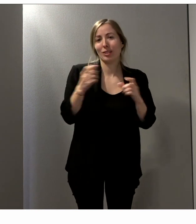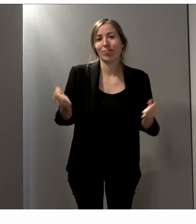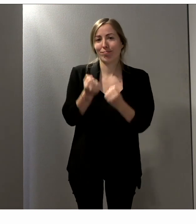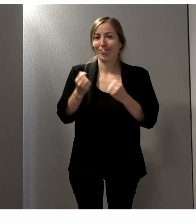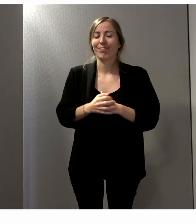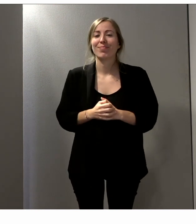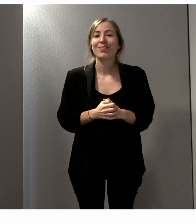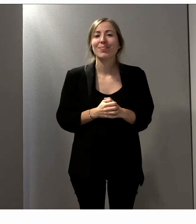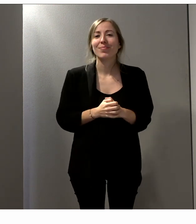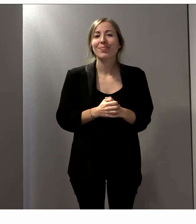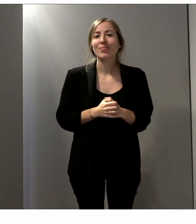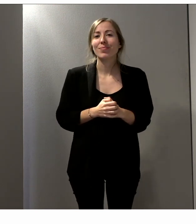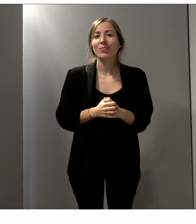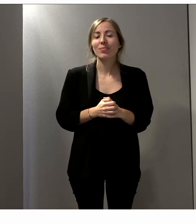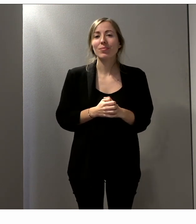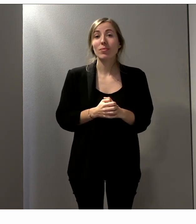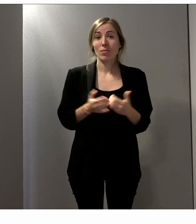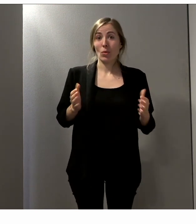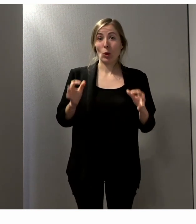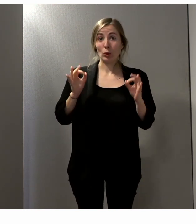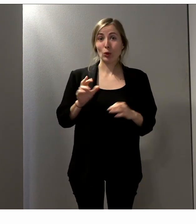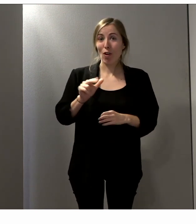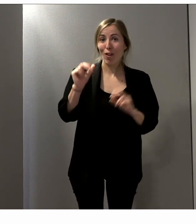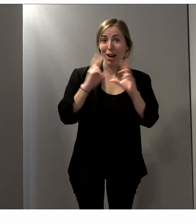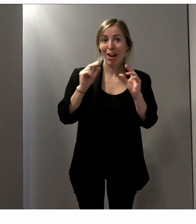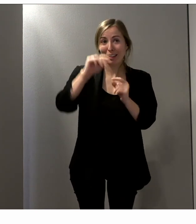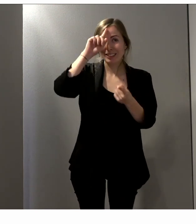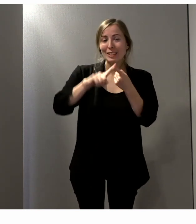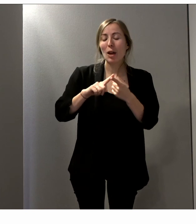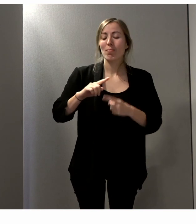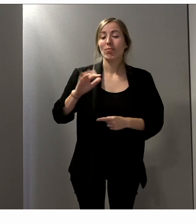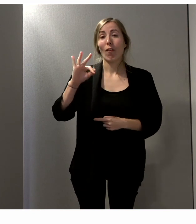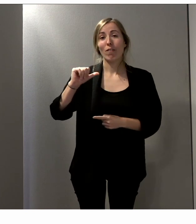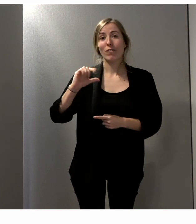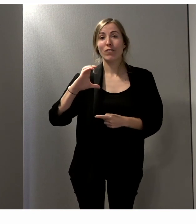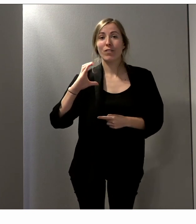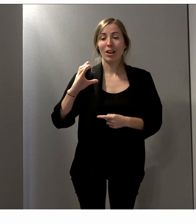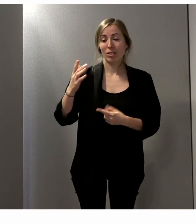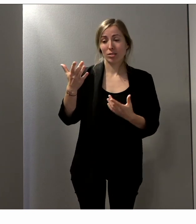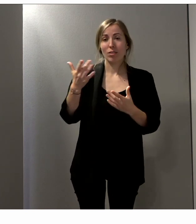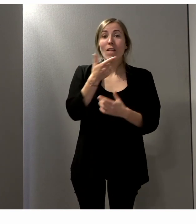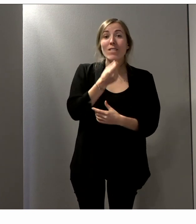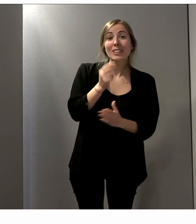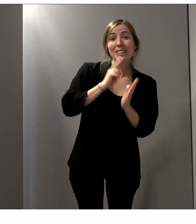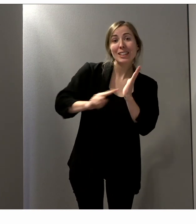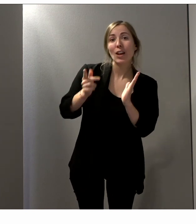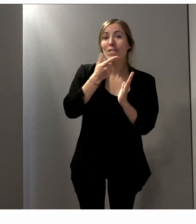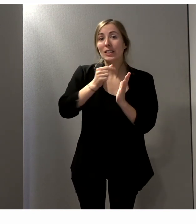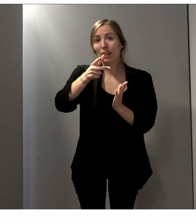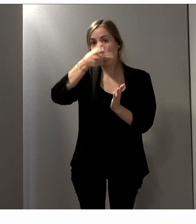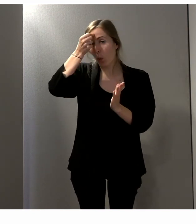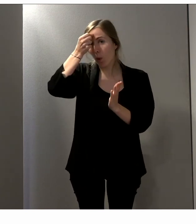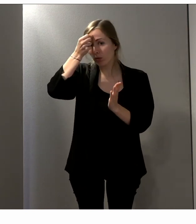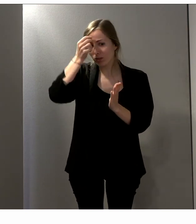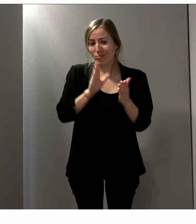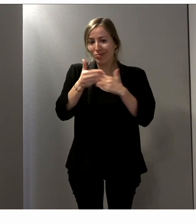du coup, moi, je vais vous parler du FALC, le Facile à lire et à comprendre et son intérêt. Donc, pour nous, ce